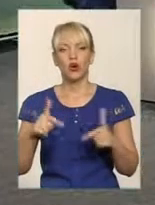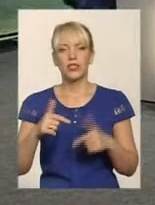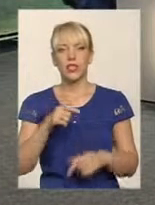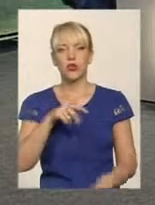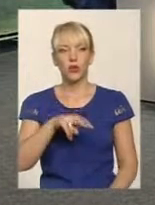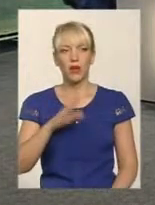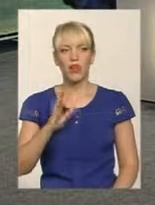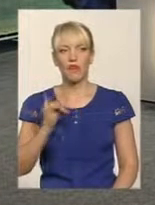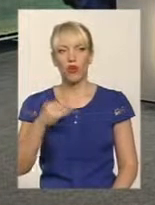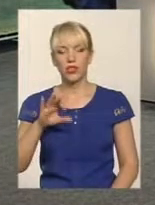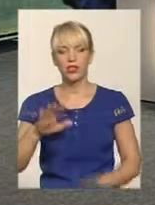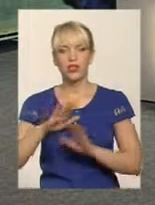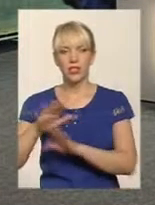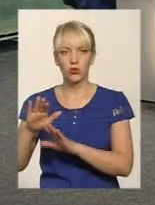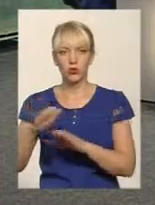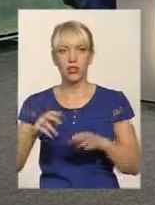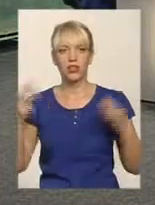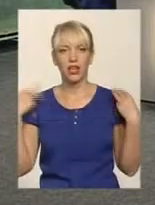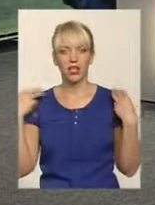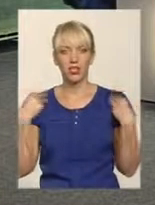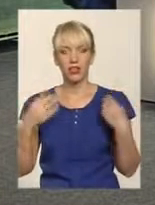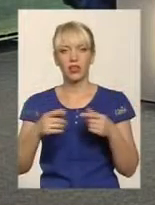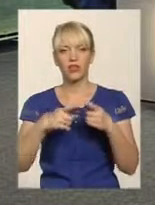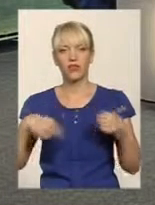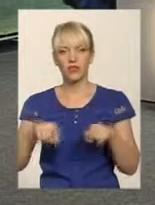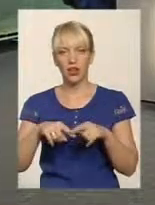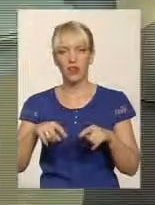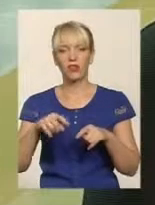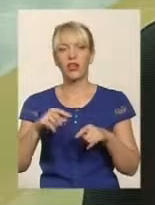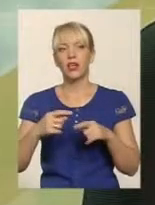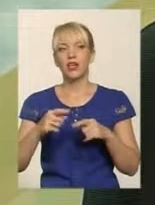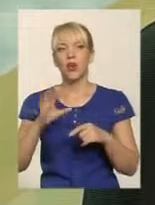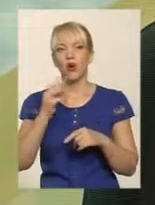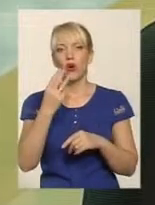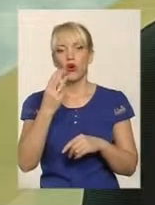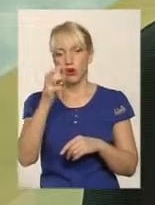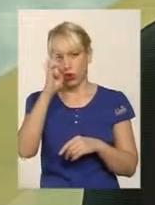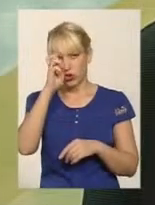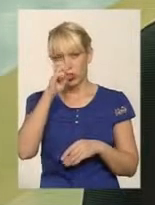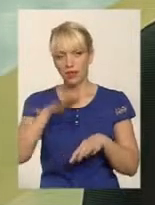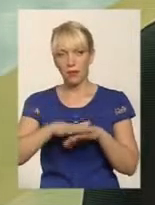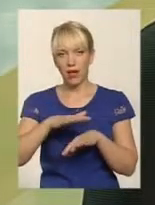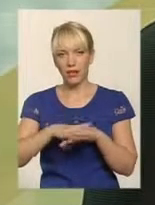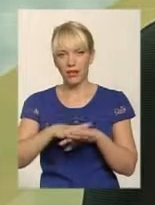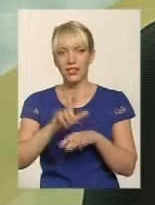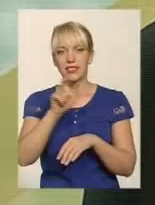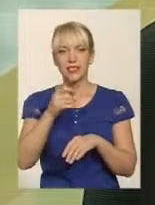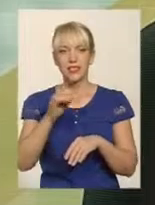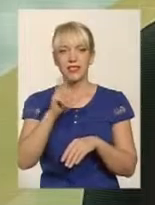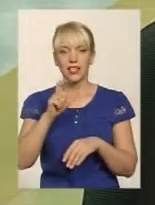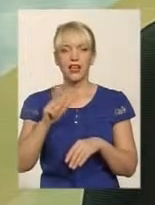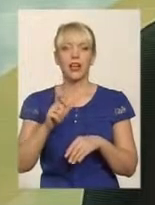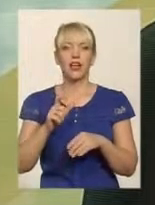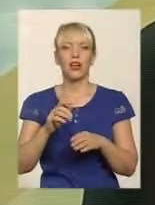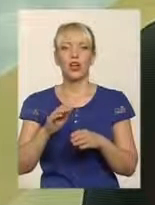Войтенко, заступник начальника філії Хмельницького облуправління акціонерного товариства «Ощадбанк» роздрібного